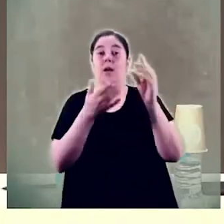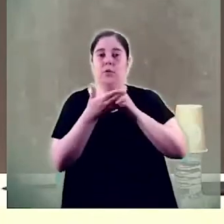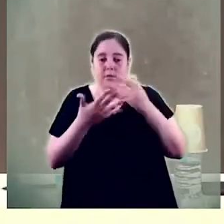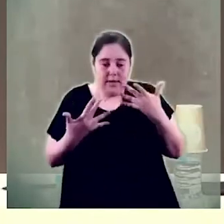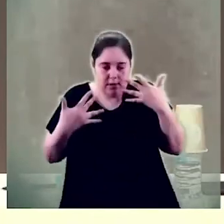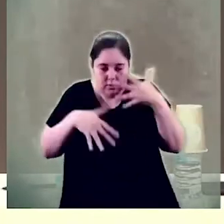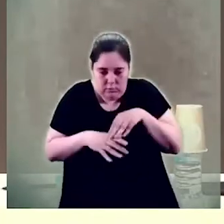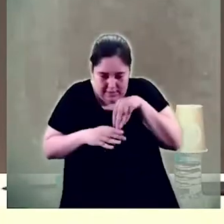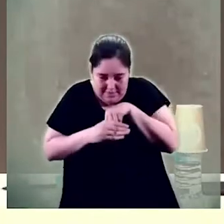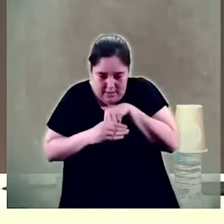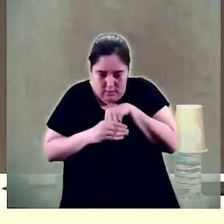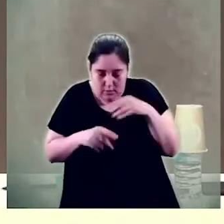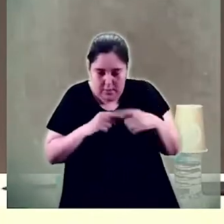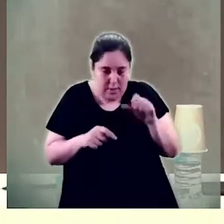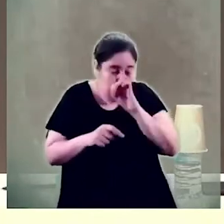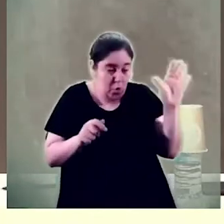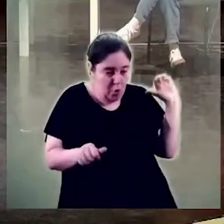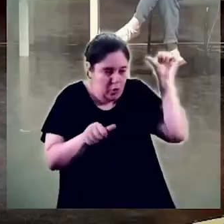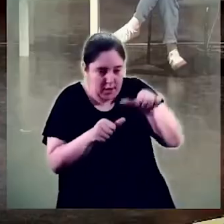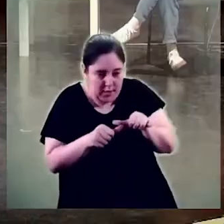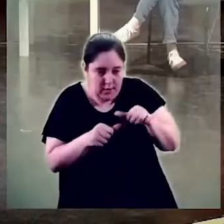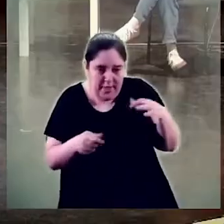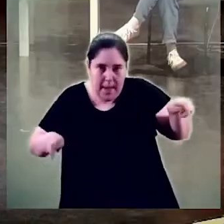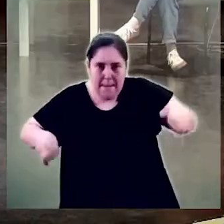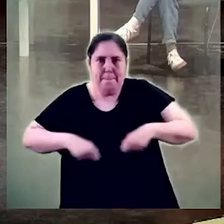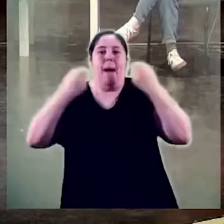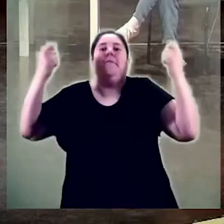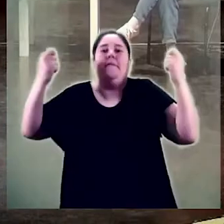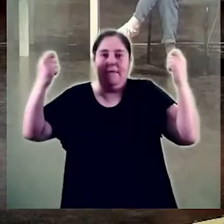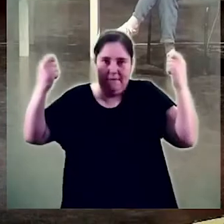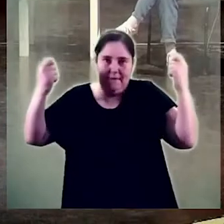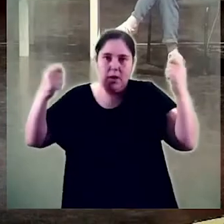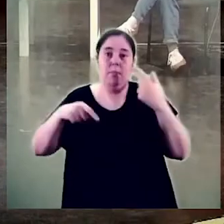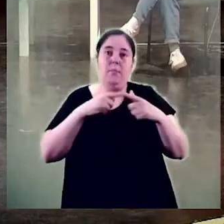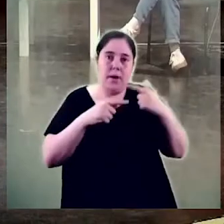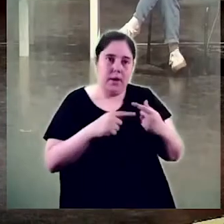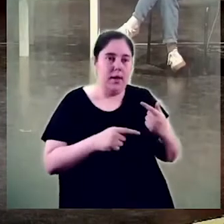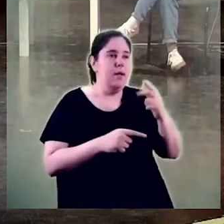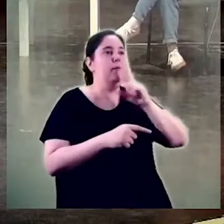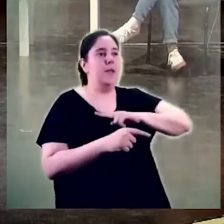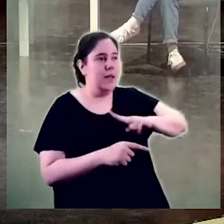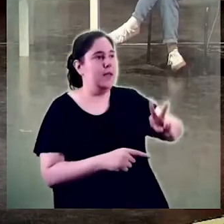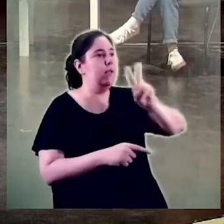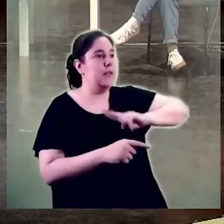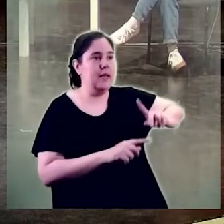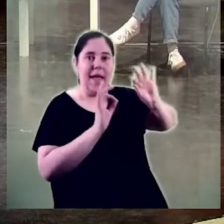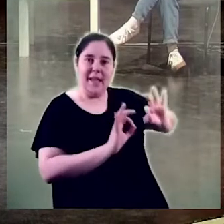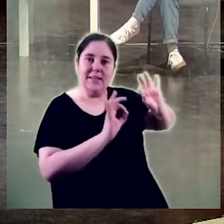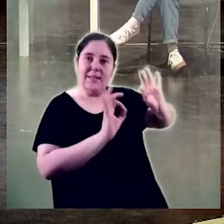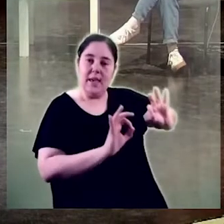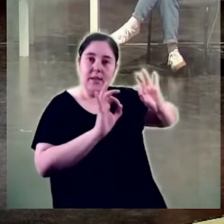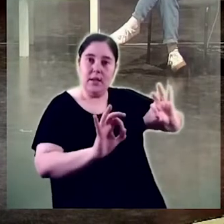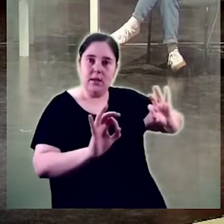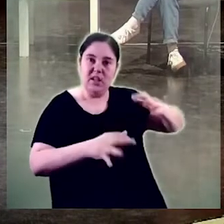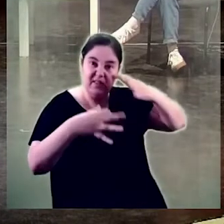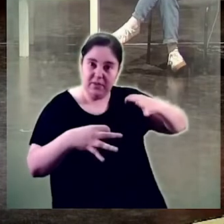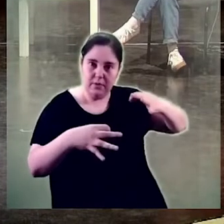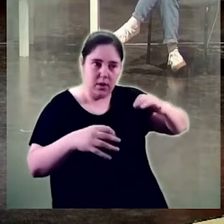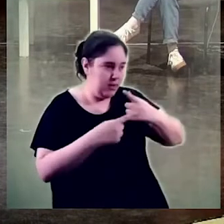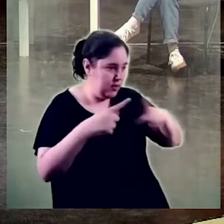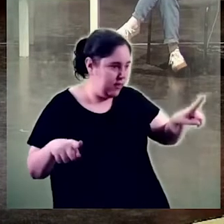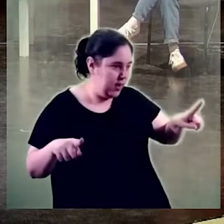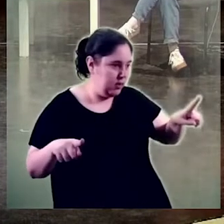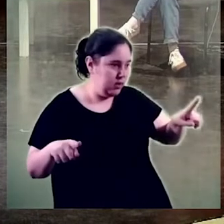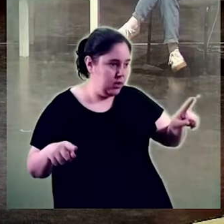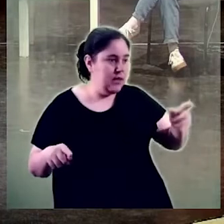tenim molt ficat dins des que portem molts anys ja ens han matxacat matxacat ens han dit que les coses són d'una manera i no ho